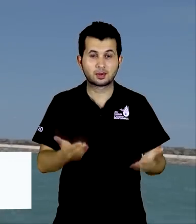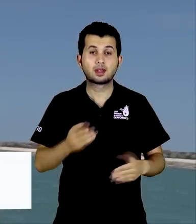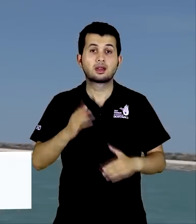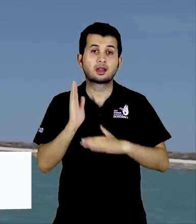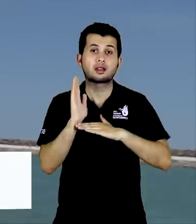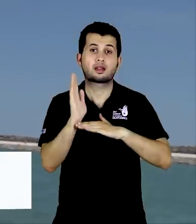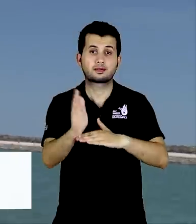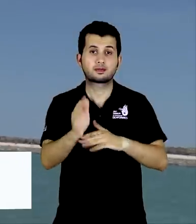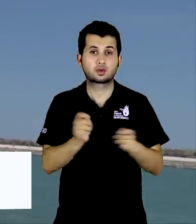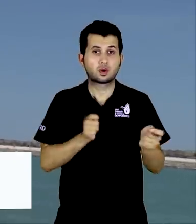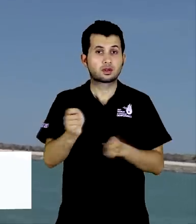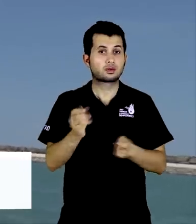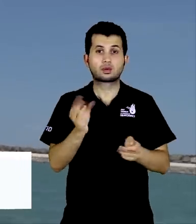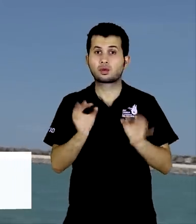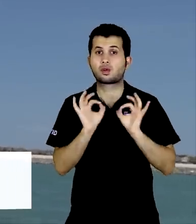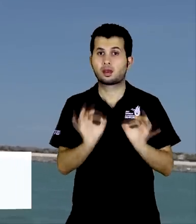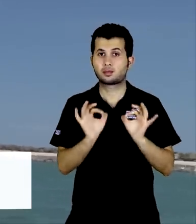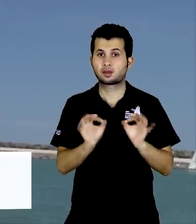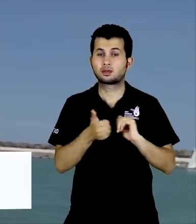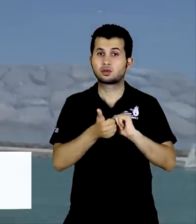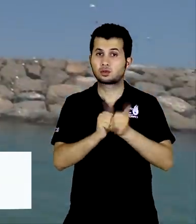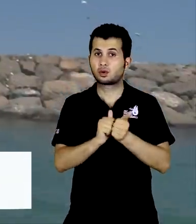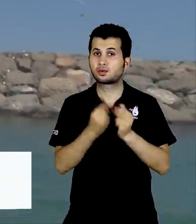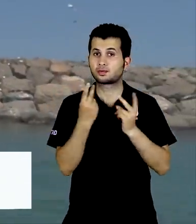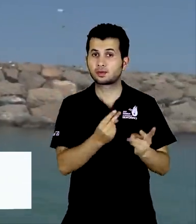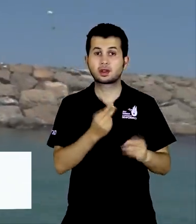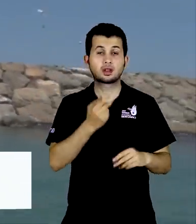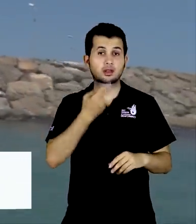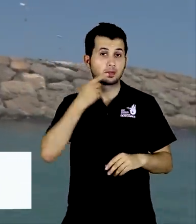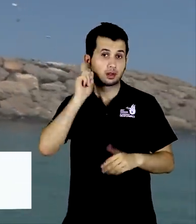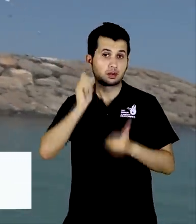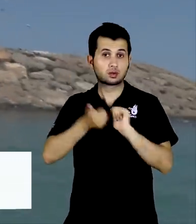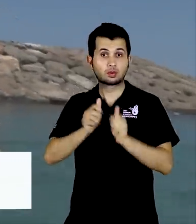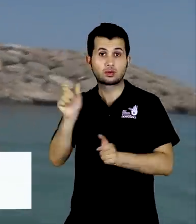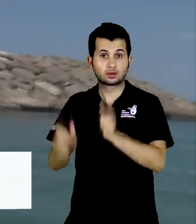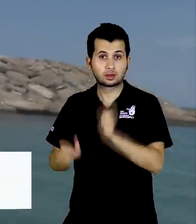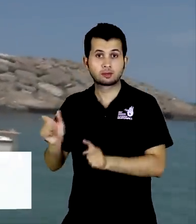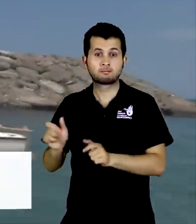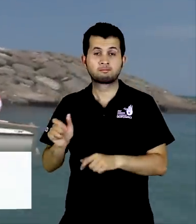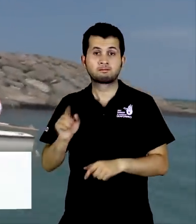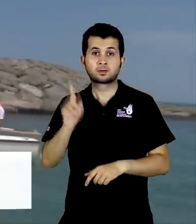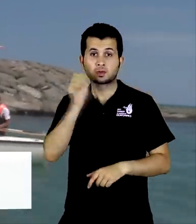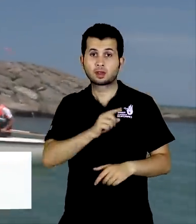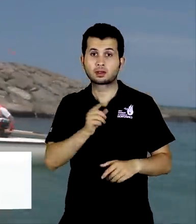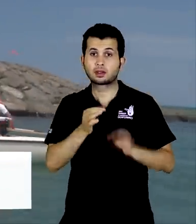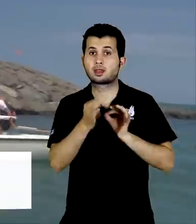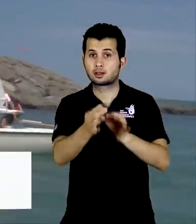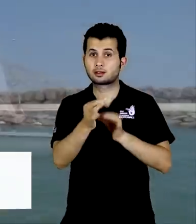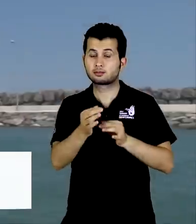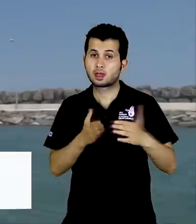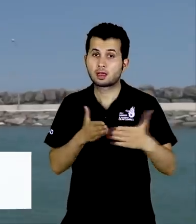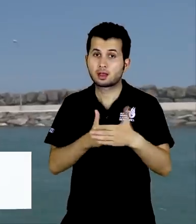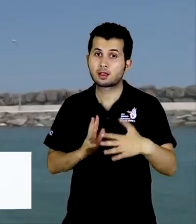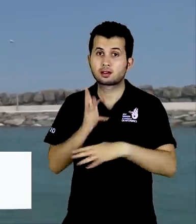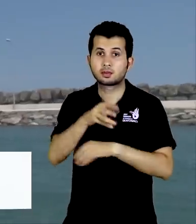Yelken, koordinasyonun hayati önem taşıdığı bir spor. Sağır sporcular, bu noktada karşılaşabilecekleri engelleri aşmak için,